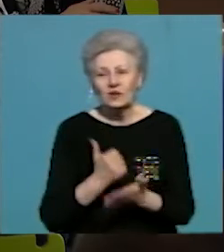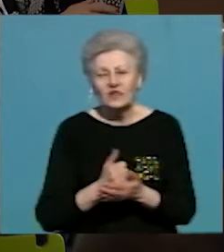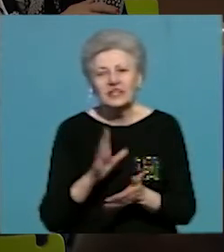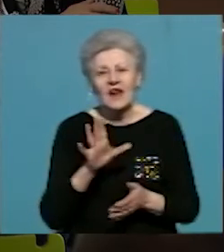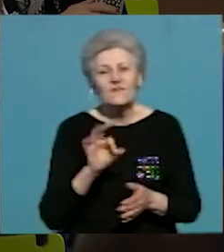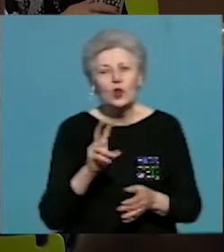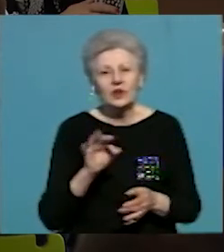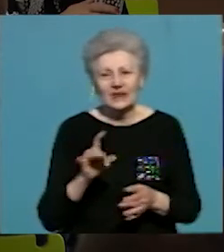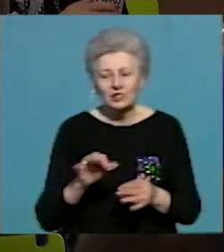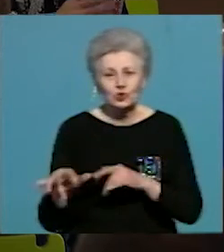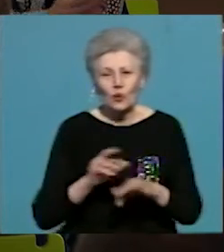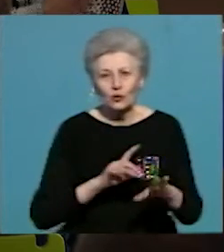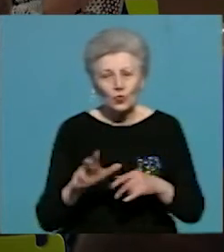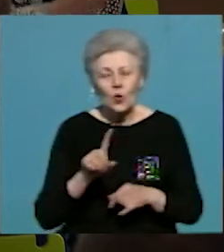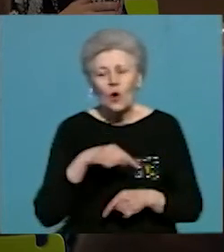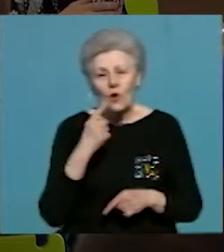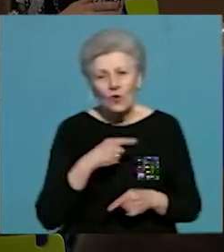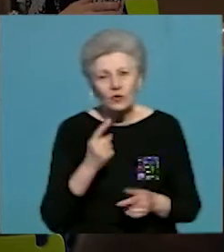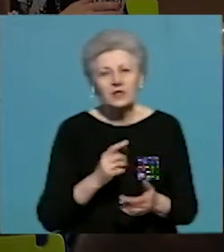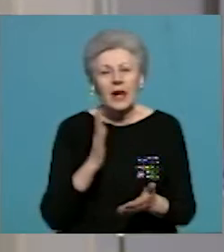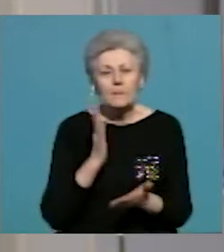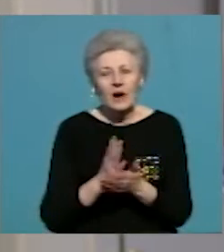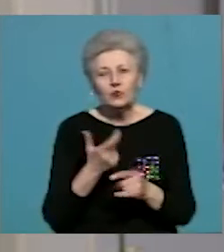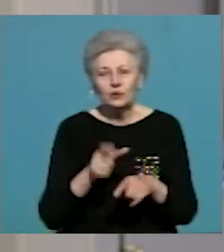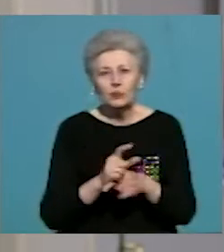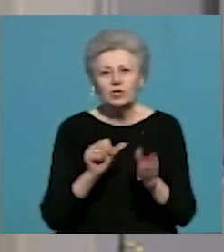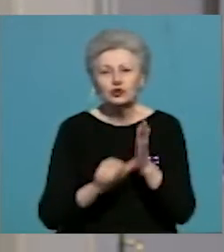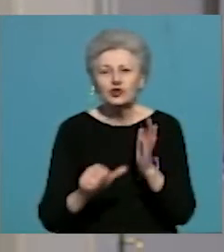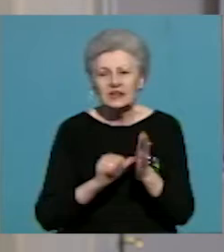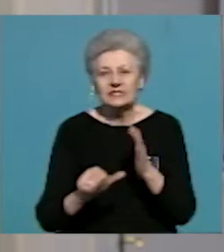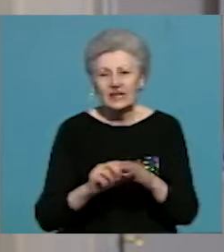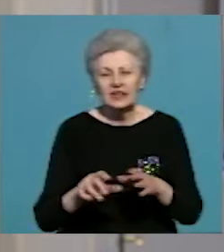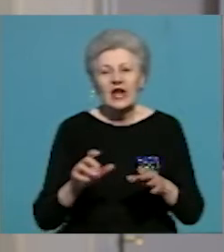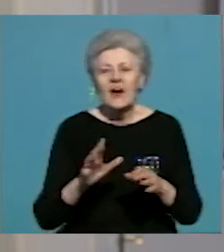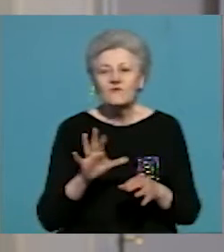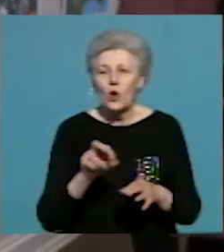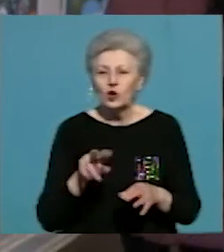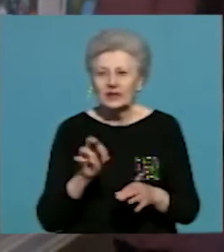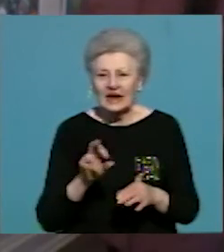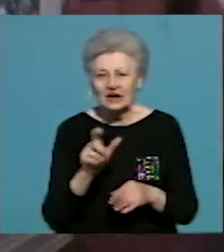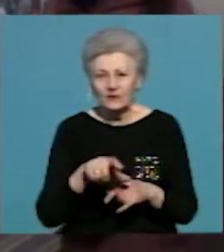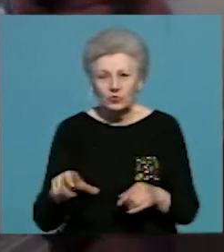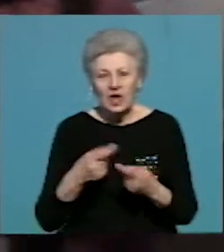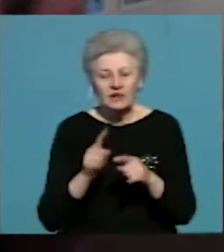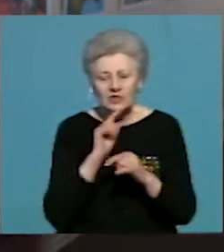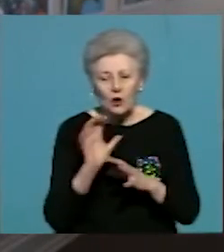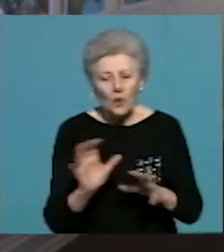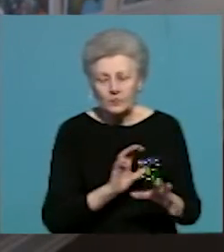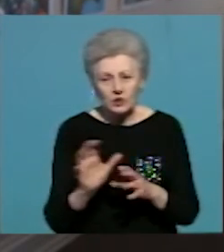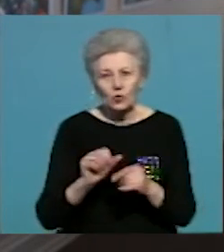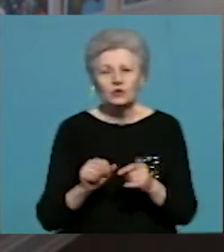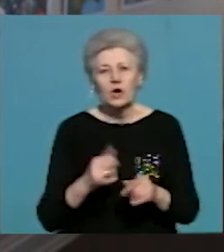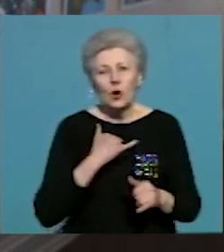руху «Небайдужі» Інна Цибульська каже, мають понад 60 волонтерів, які опікуються тваринами. У нас широка координаційна